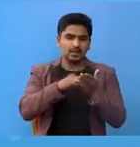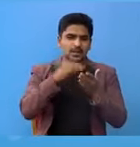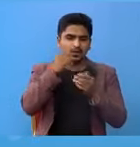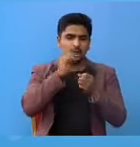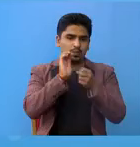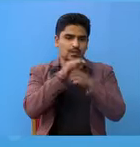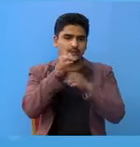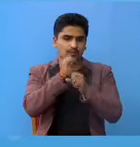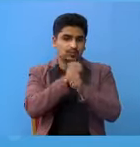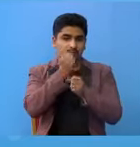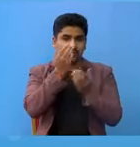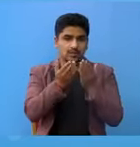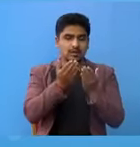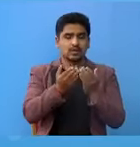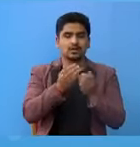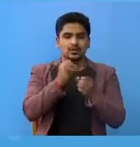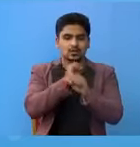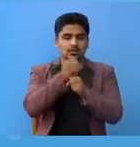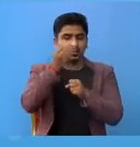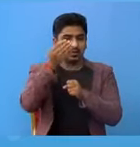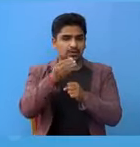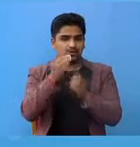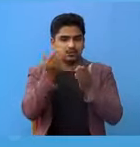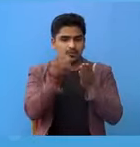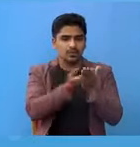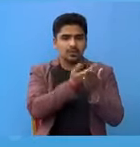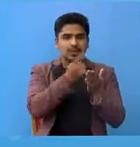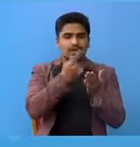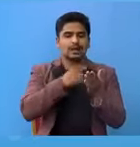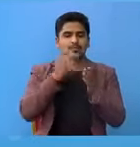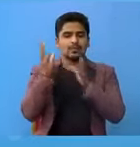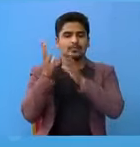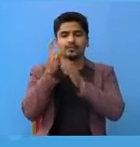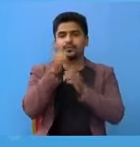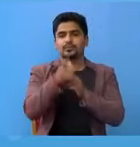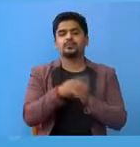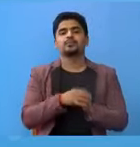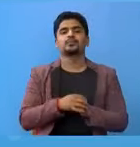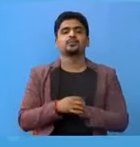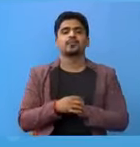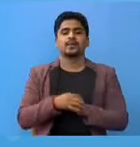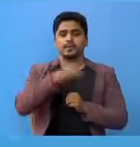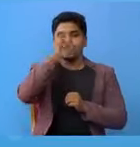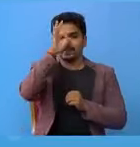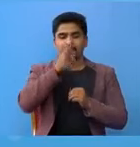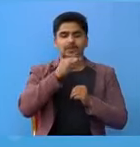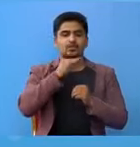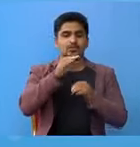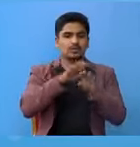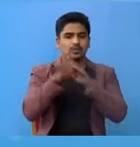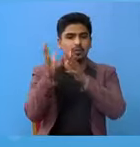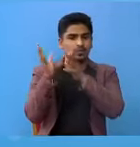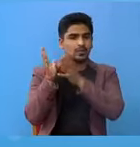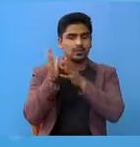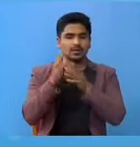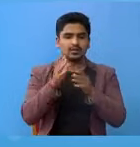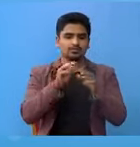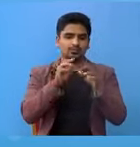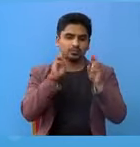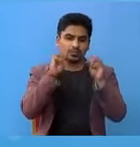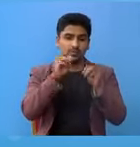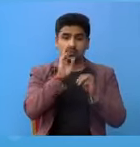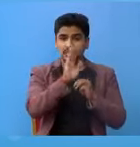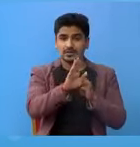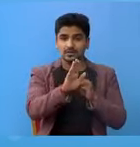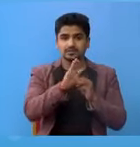बड़ी जोखिम्मा छों जोखिम्मा उने लाई जोगाउन आमरो दाइत्त हो विश्य ता युवा अरुको भुमिका अहम छा